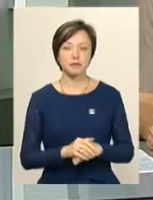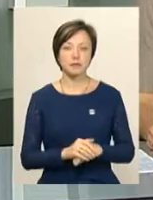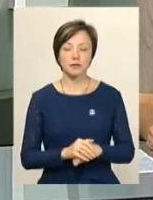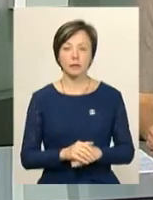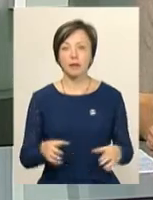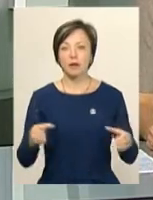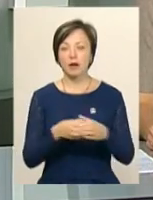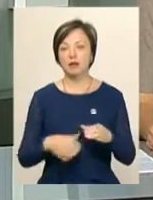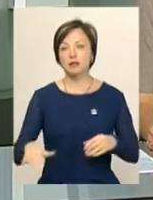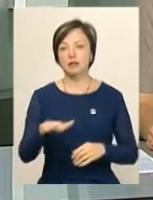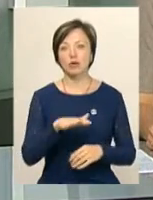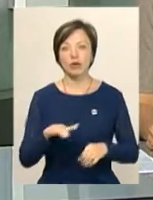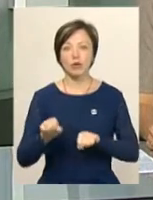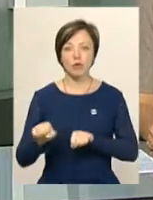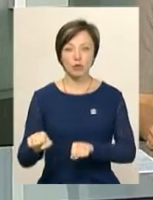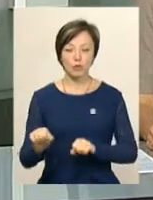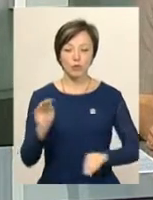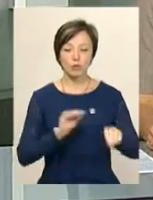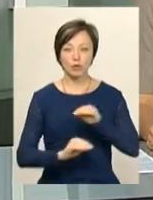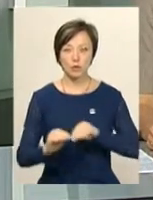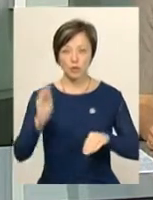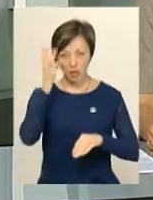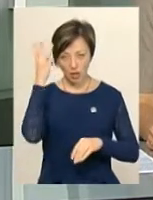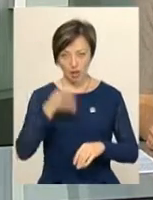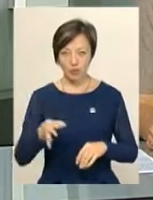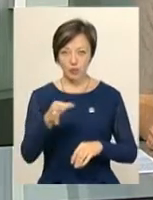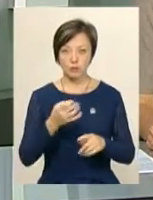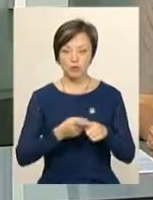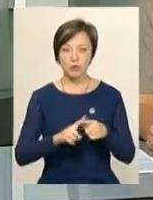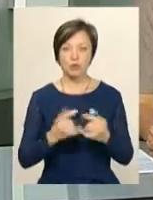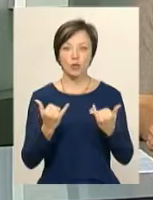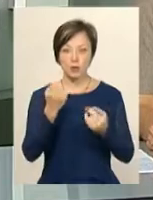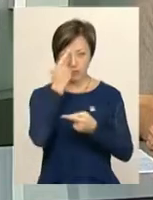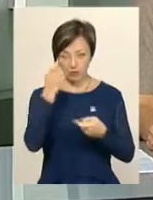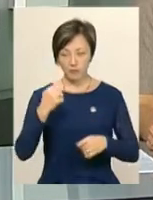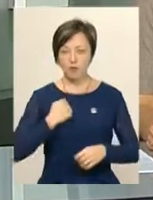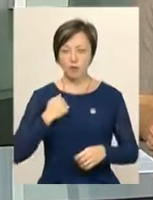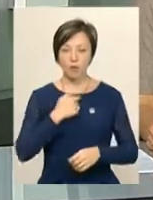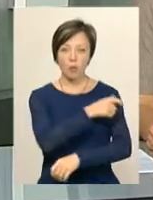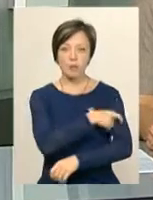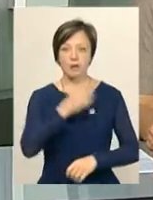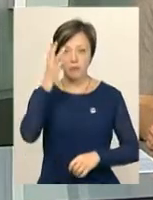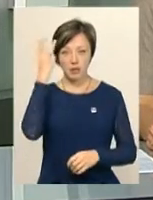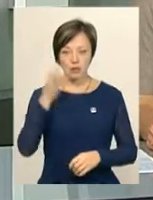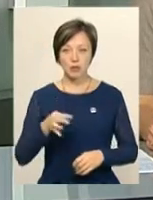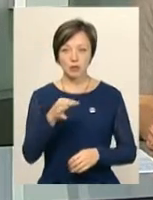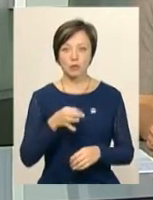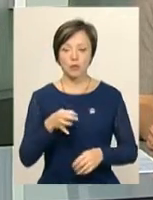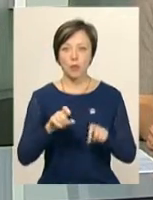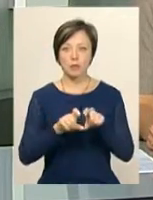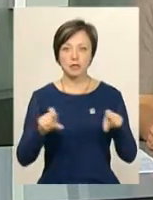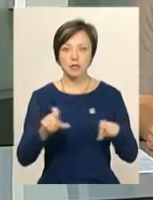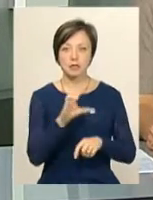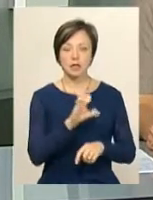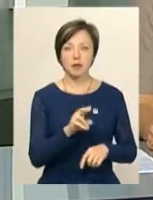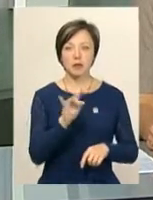Бригада територіальної оборони комплектується на Хмельниччині. Про це сьогодні повідомив військовий комісар Хмельницького обласного комісаріату